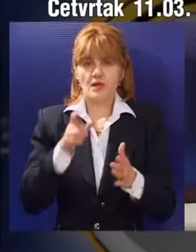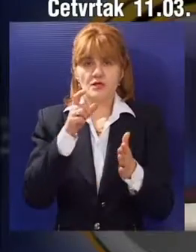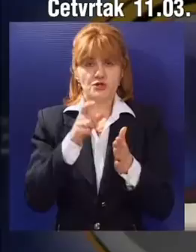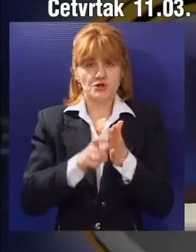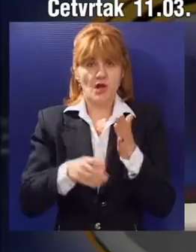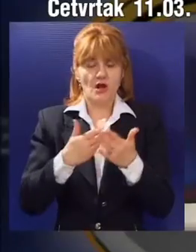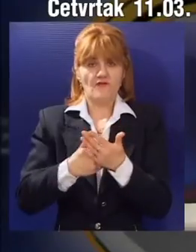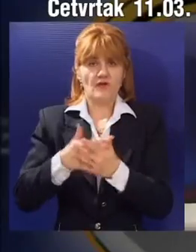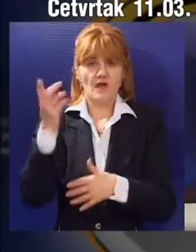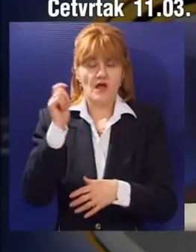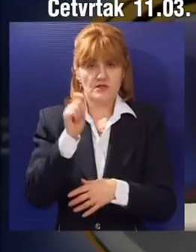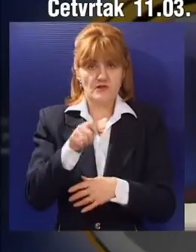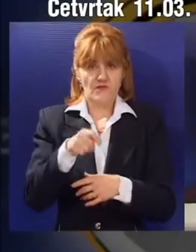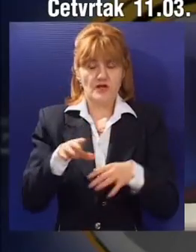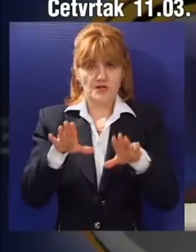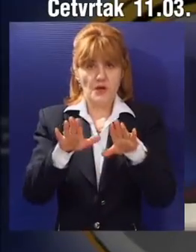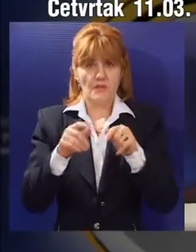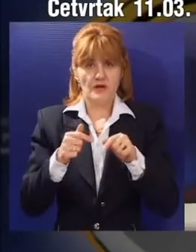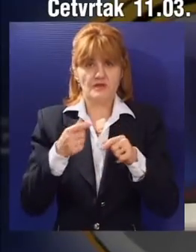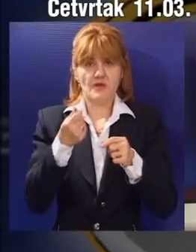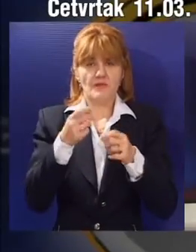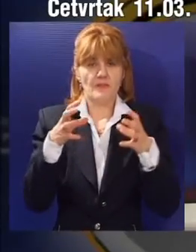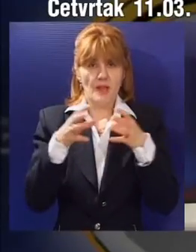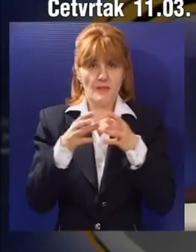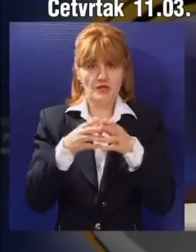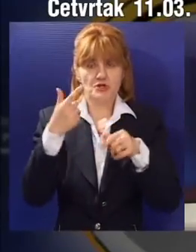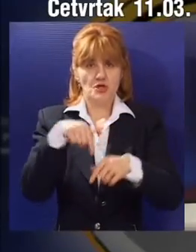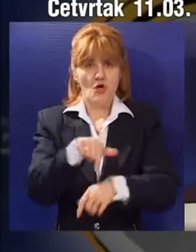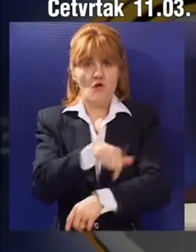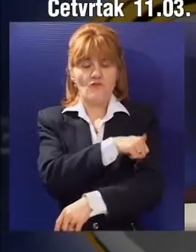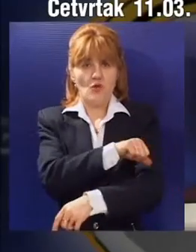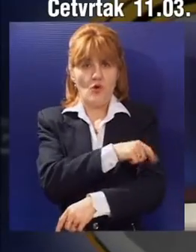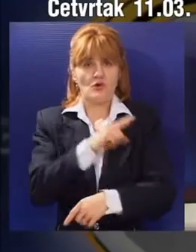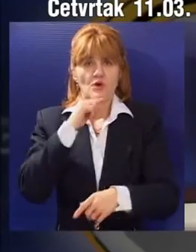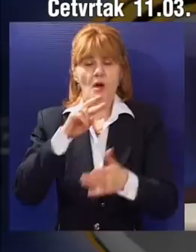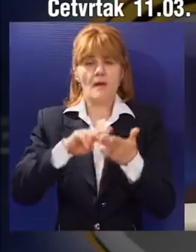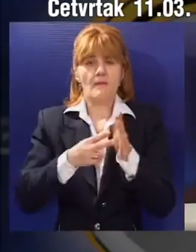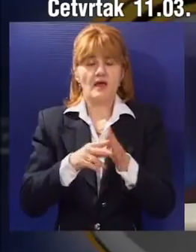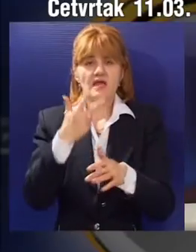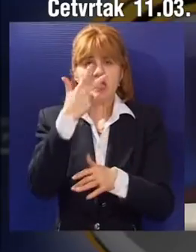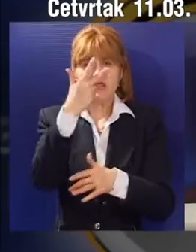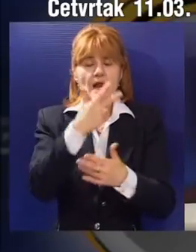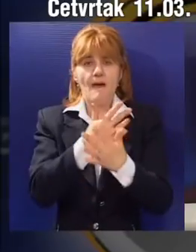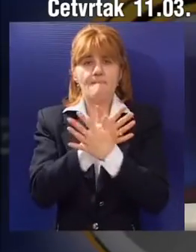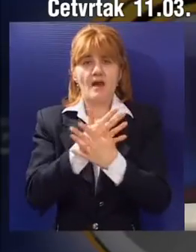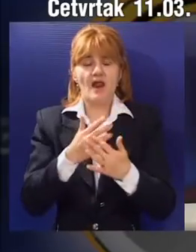Članovi Gradskog veća usvojili su predlog budžeta za ovu godinu, koji je planiran u iznosu od 3 milijarde